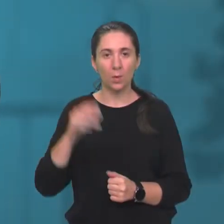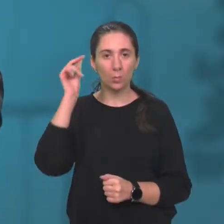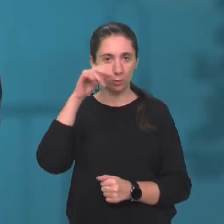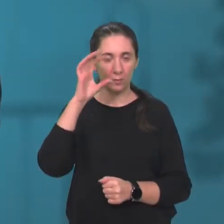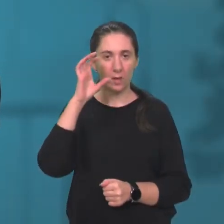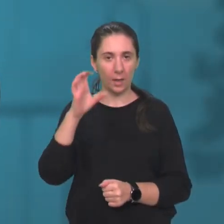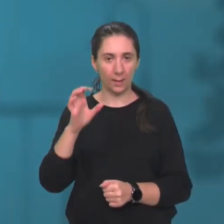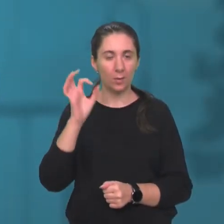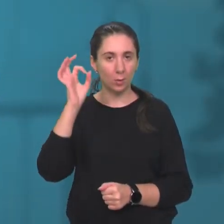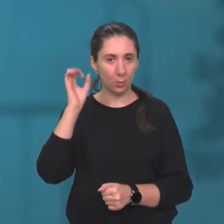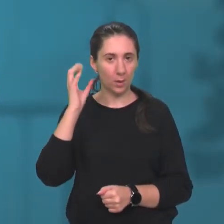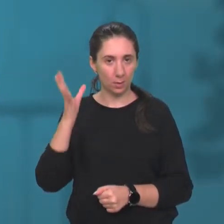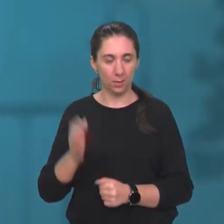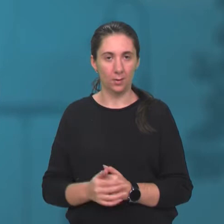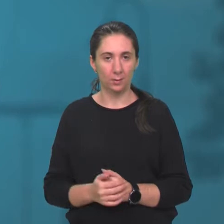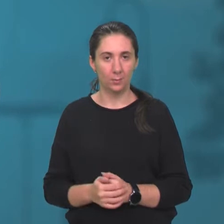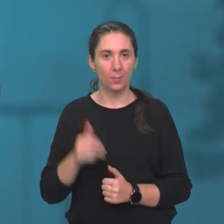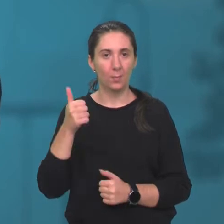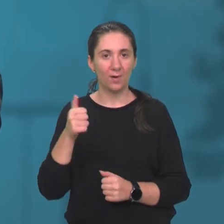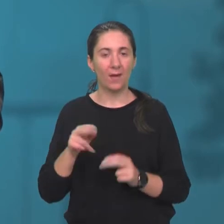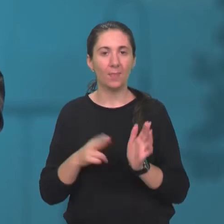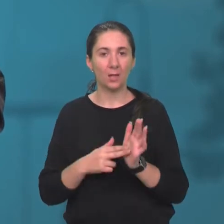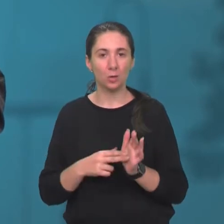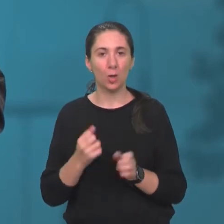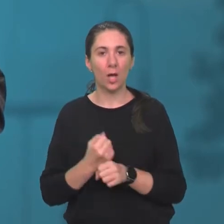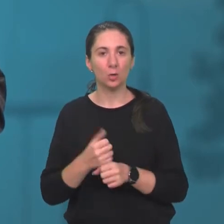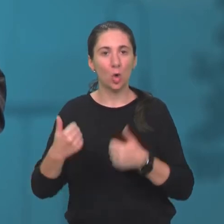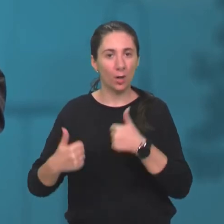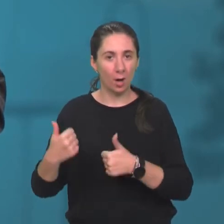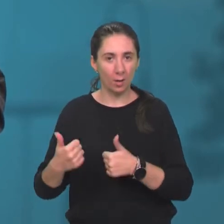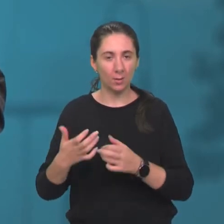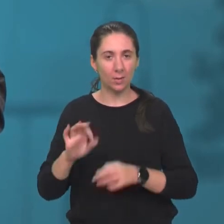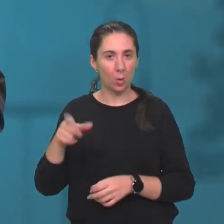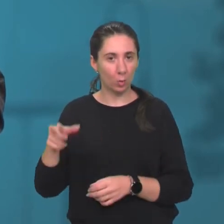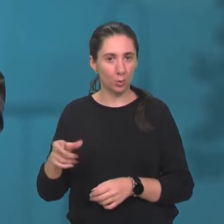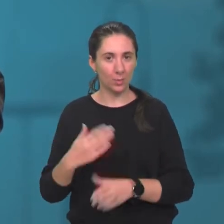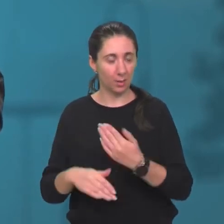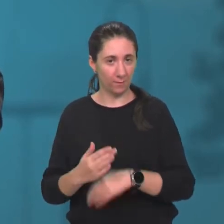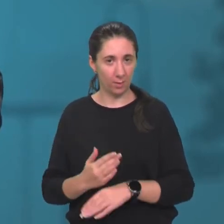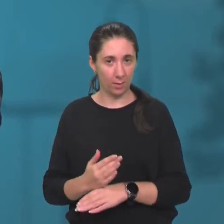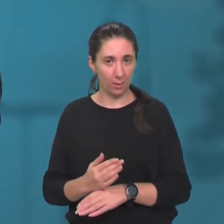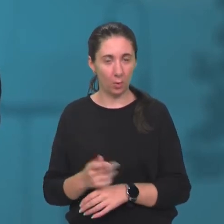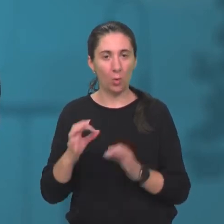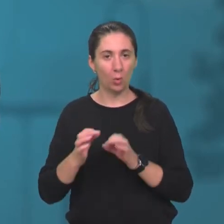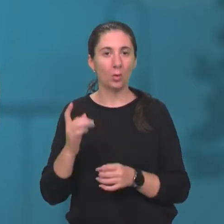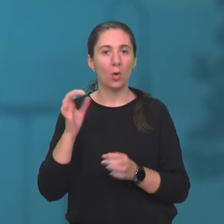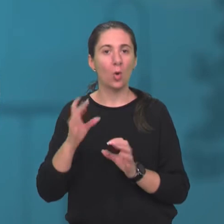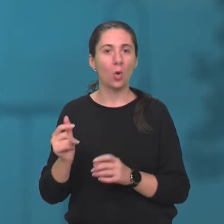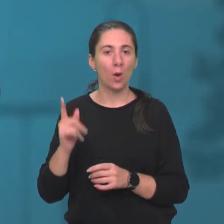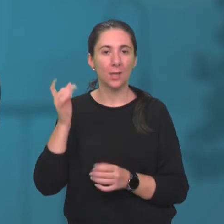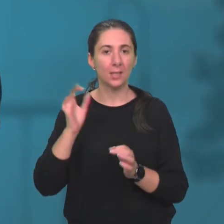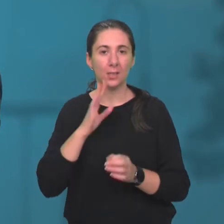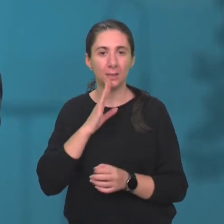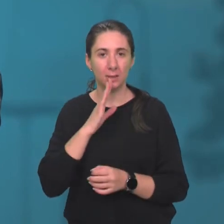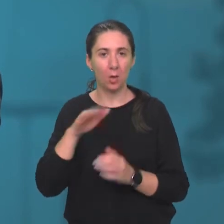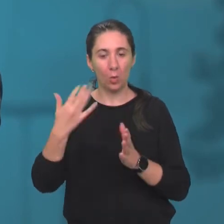Poštovani gledatelji, dobar vam dan. Prvo nacionalno gastro natjecanje za osobe s invaliditetom održano je u rujnu u Sisku,